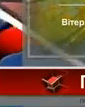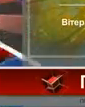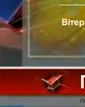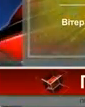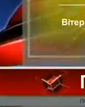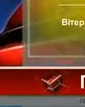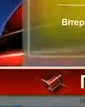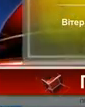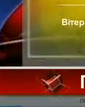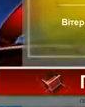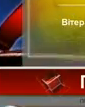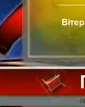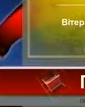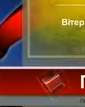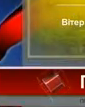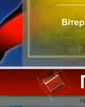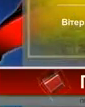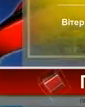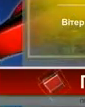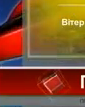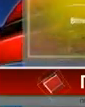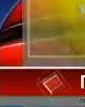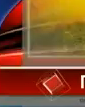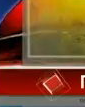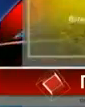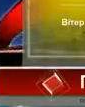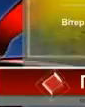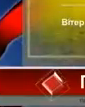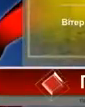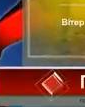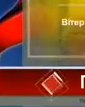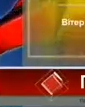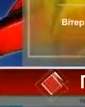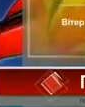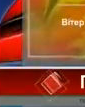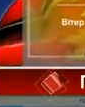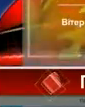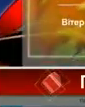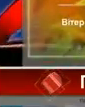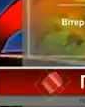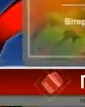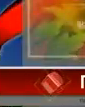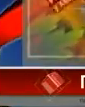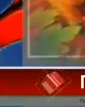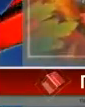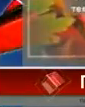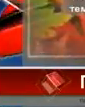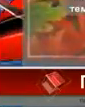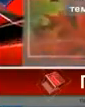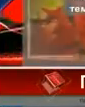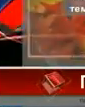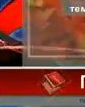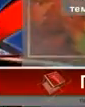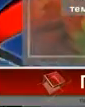плюс 3 градуси. Вдень – від нуля до 5 градусів тепла. У Хмельницькому вночі – близько нуля. Вдень – плюс 1, плюс 3. У наступних